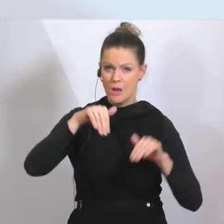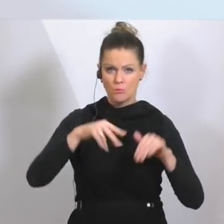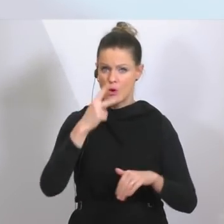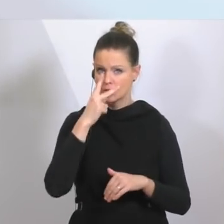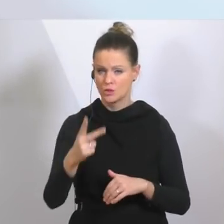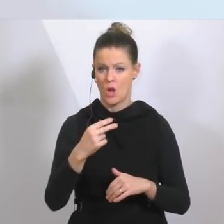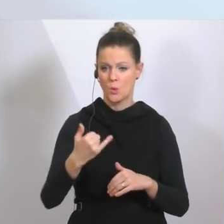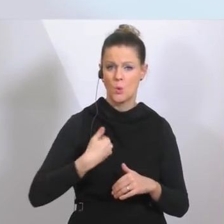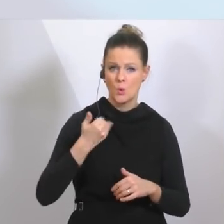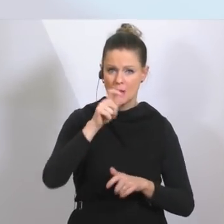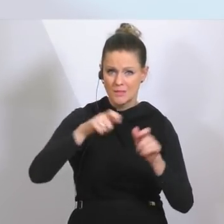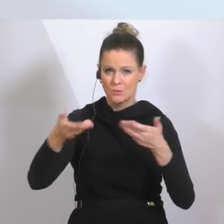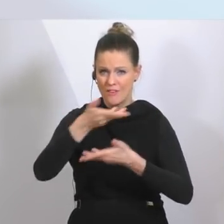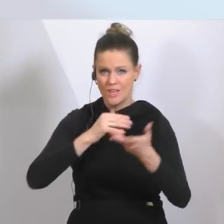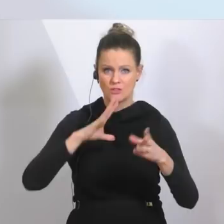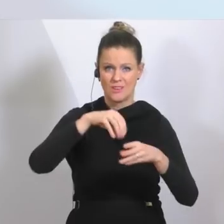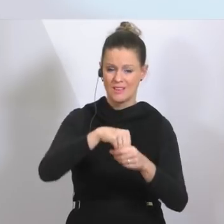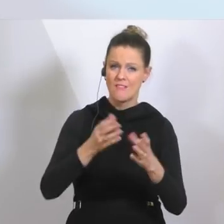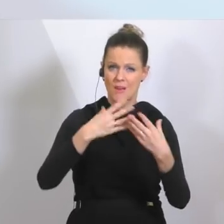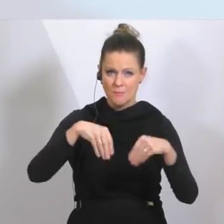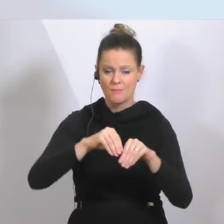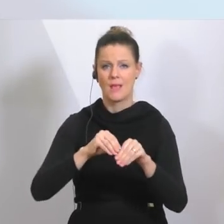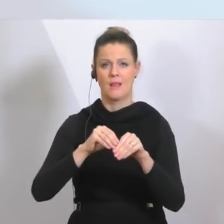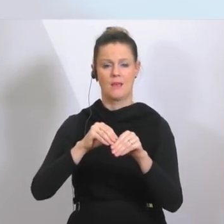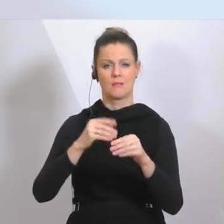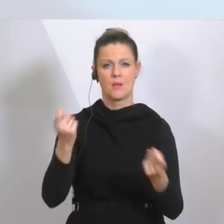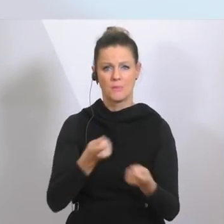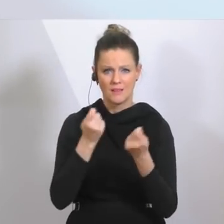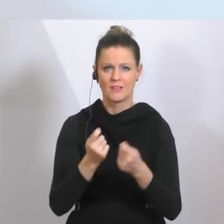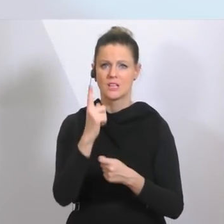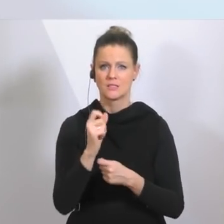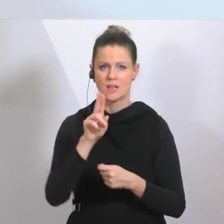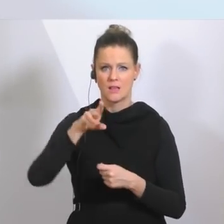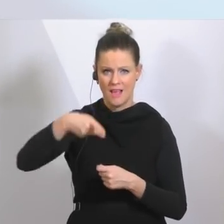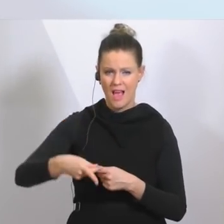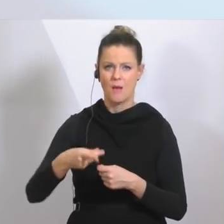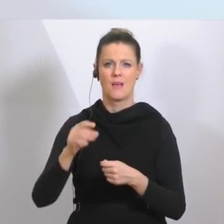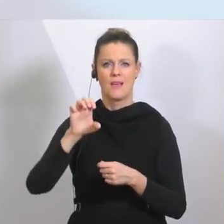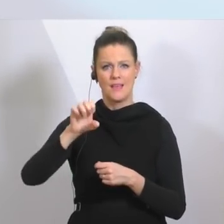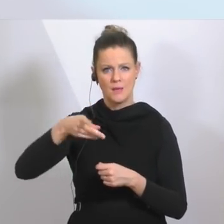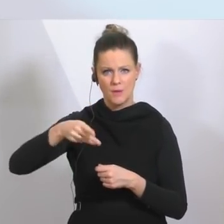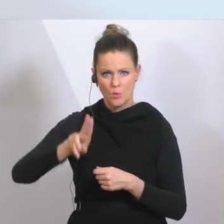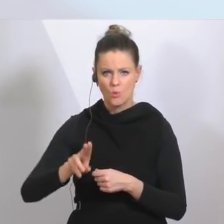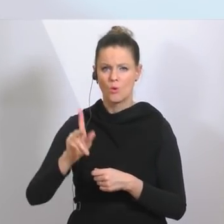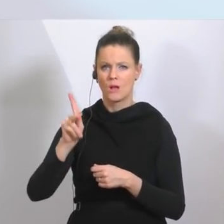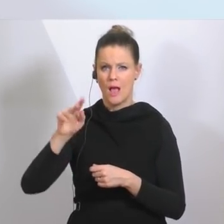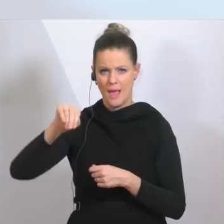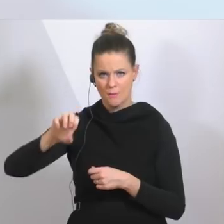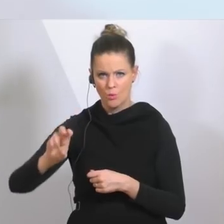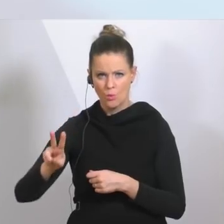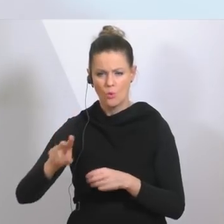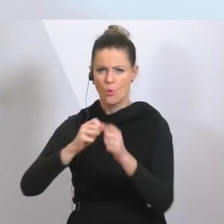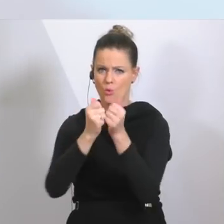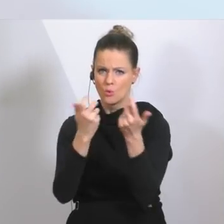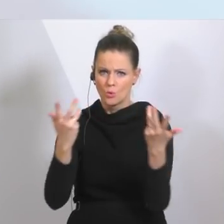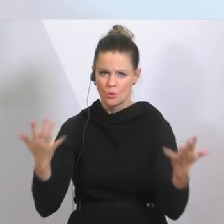Unternehmen und die Familienbetriebe, die KMUs, die EPUs, die Startups und die Leitbetriebe im gleichen Maße. Ich